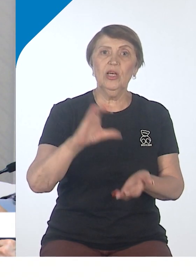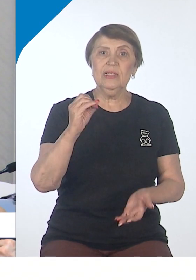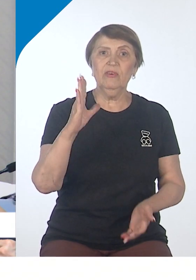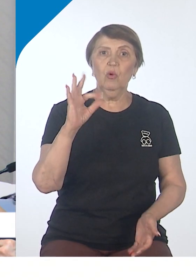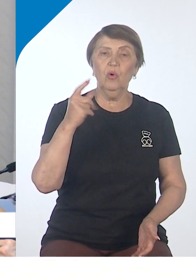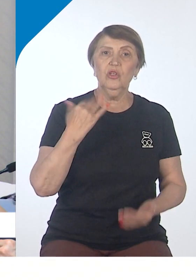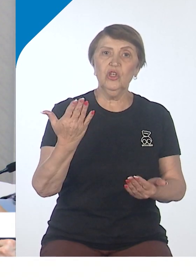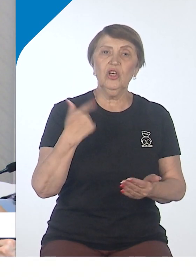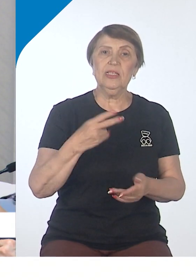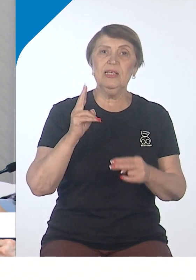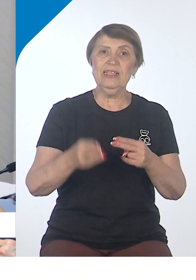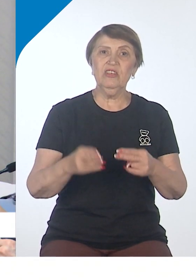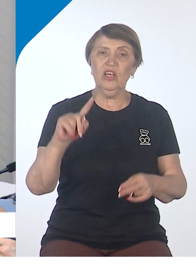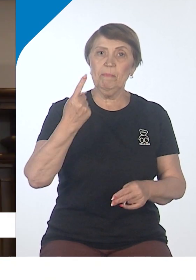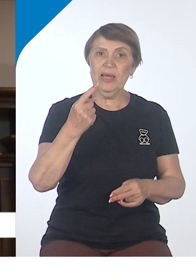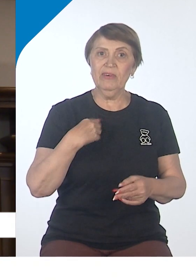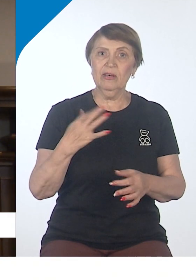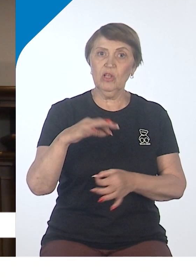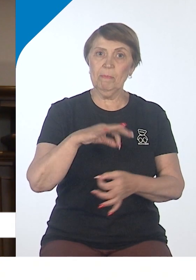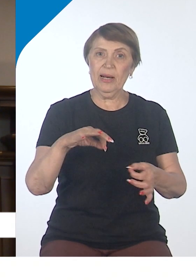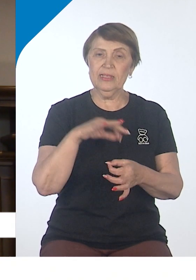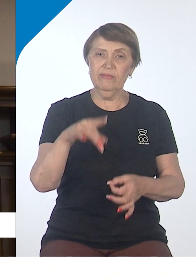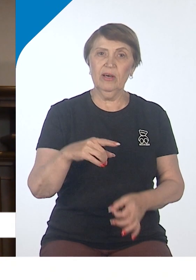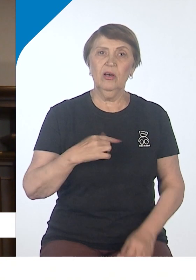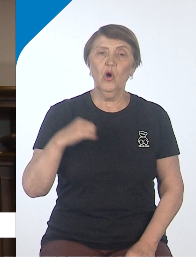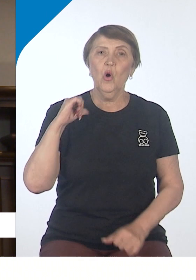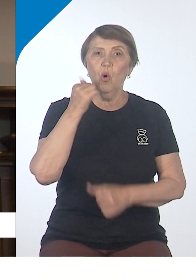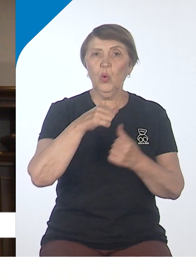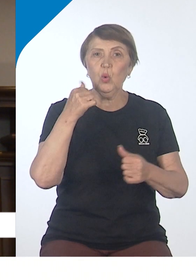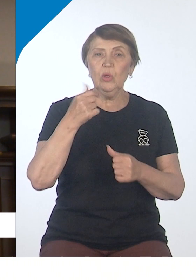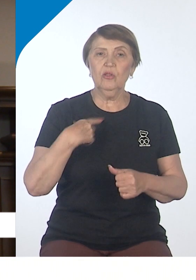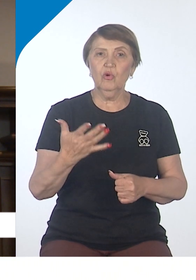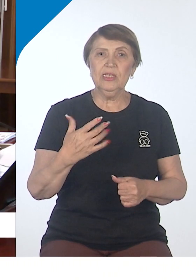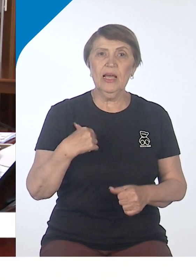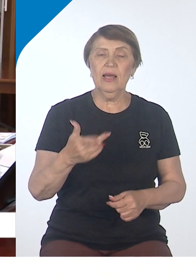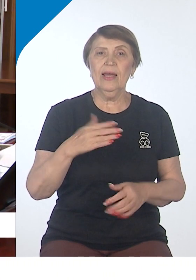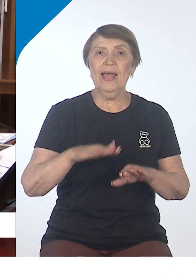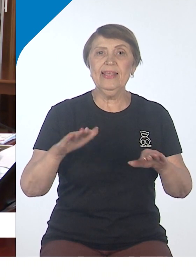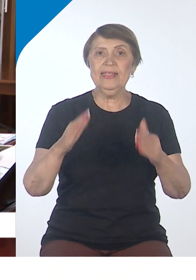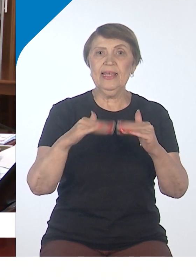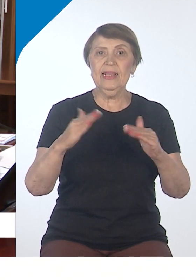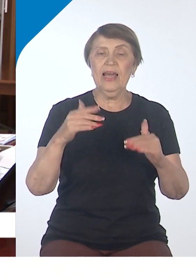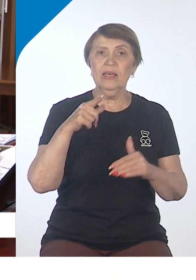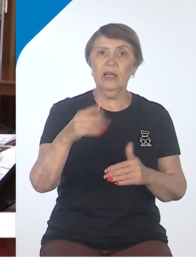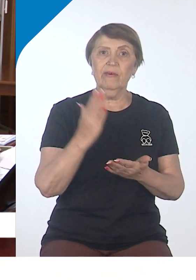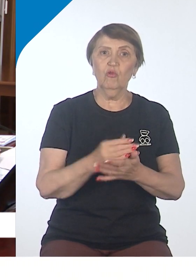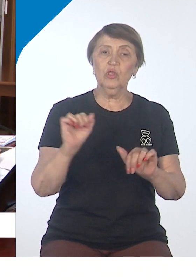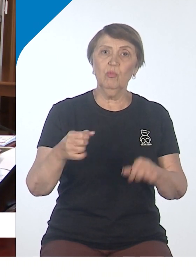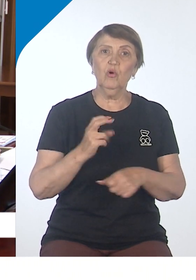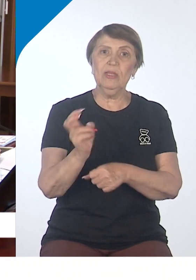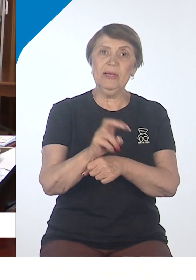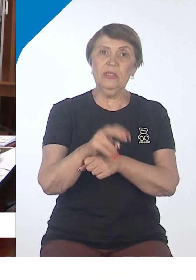завершается проектирование первого в новейшей истории региона круглогодичного детского лагеря. Его смогут посещать более 5000